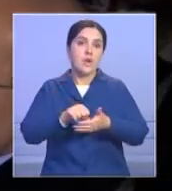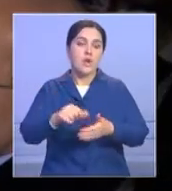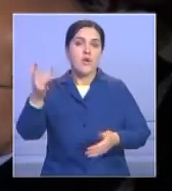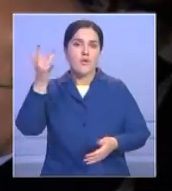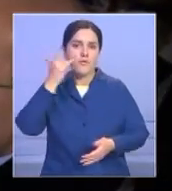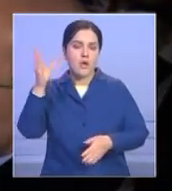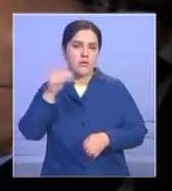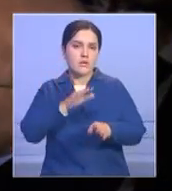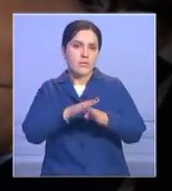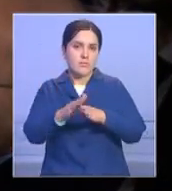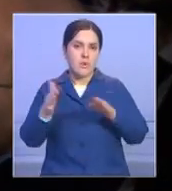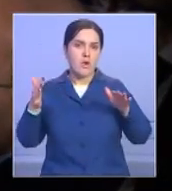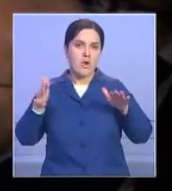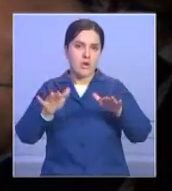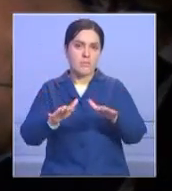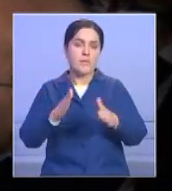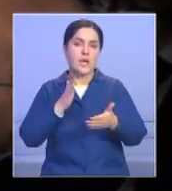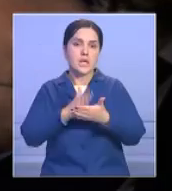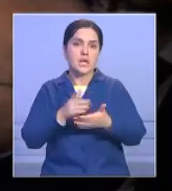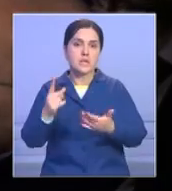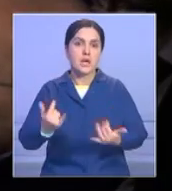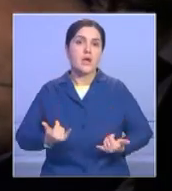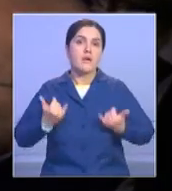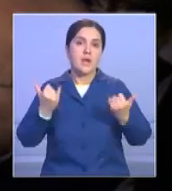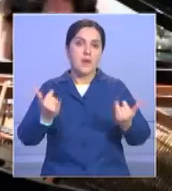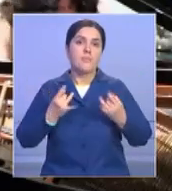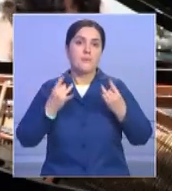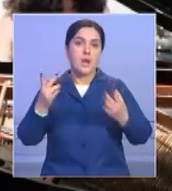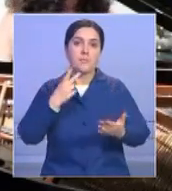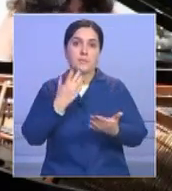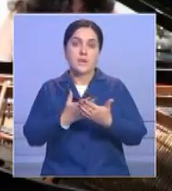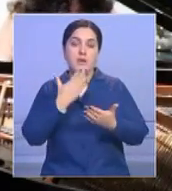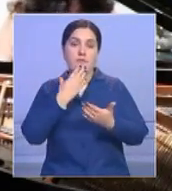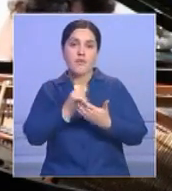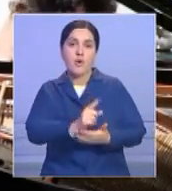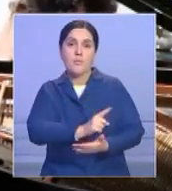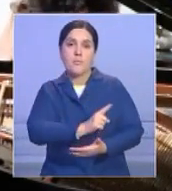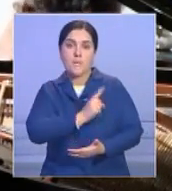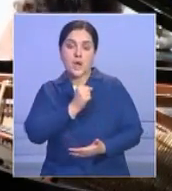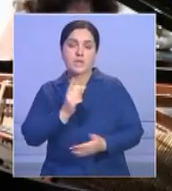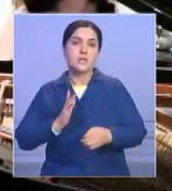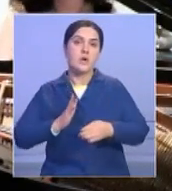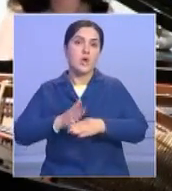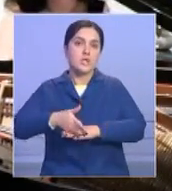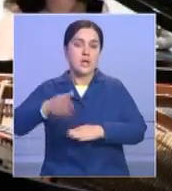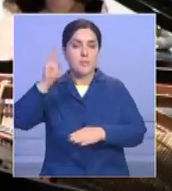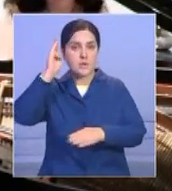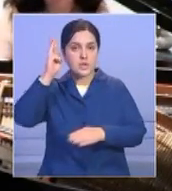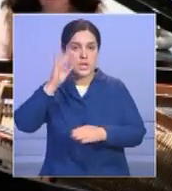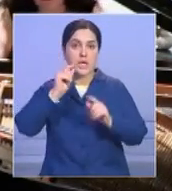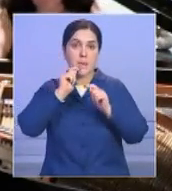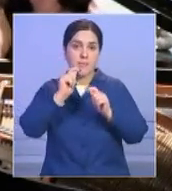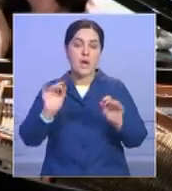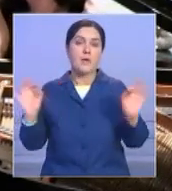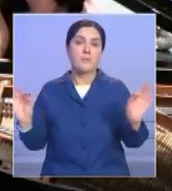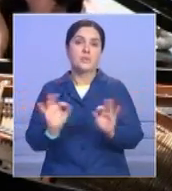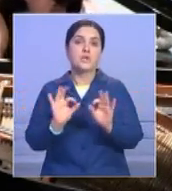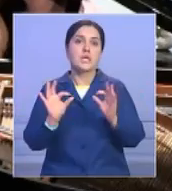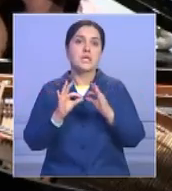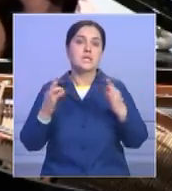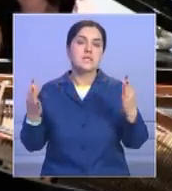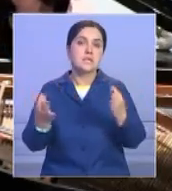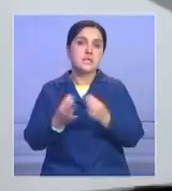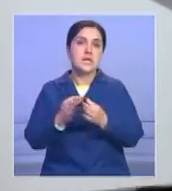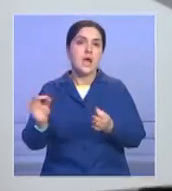И все ее выступления непременно проходили при полном аншлаге. В честь праздника она продемонстрировала свое мастерство гостям посольства и подарила